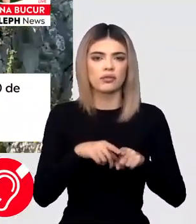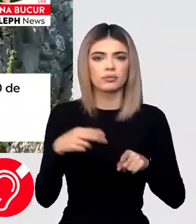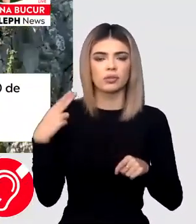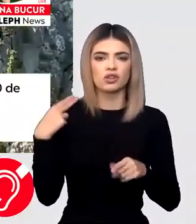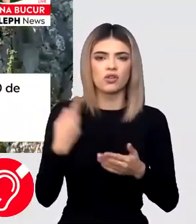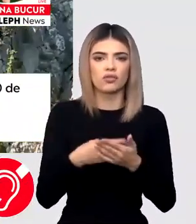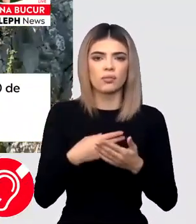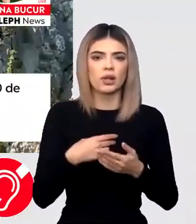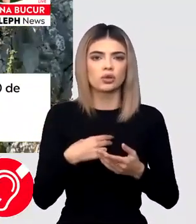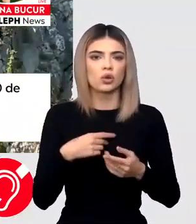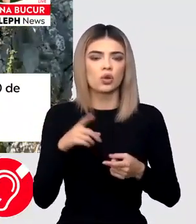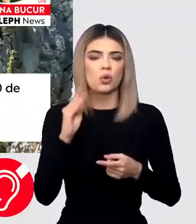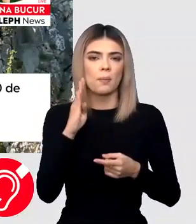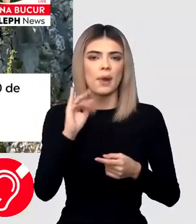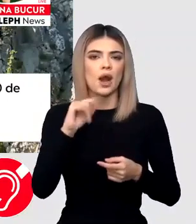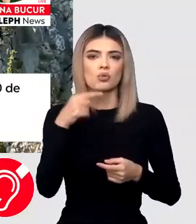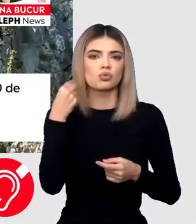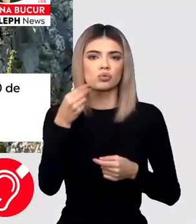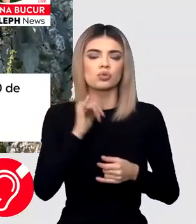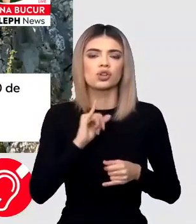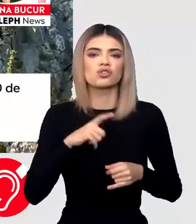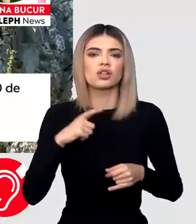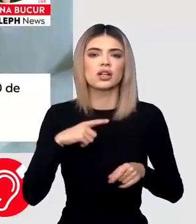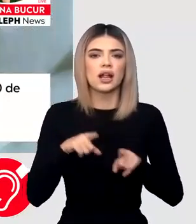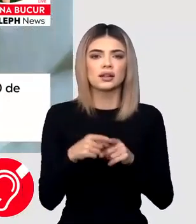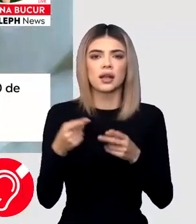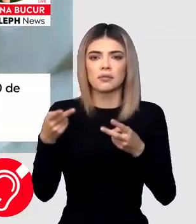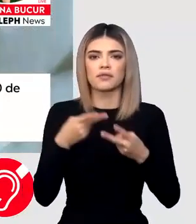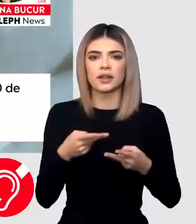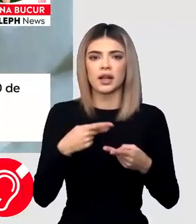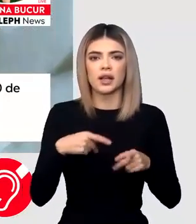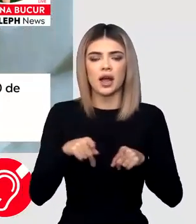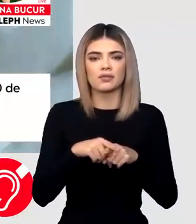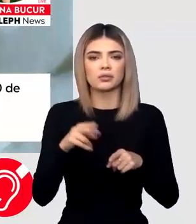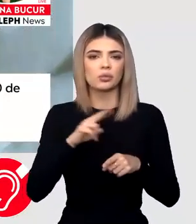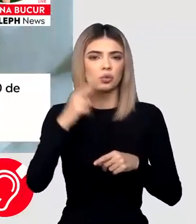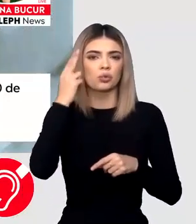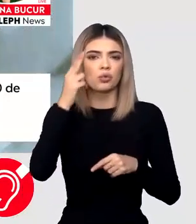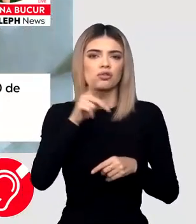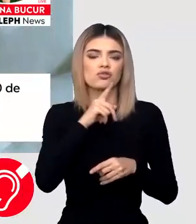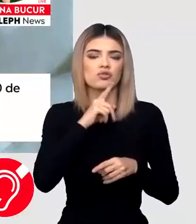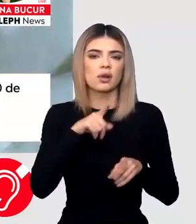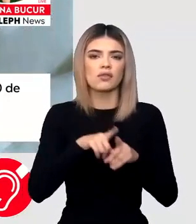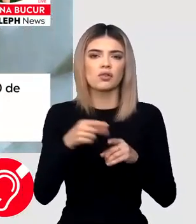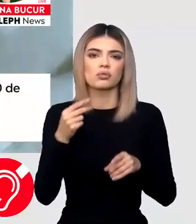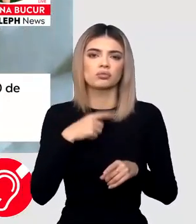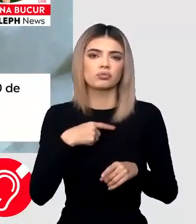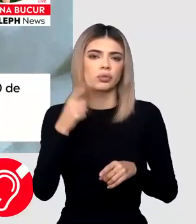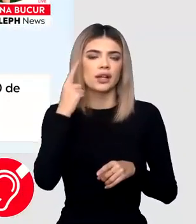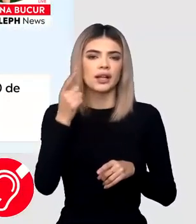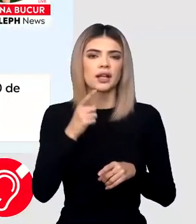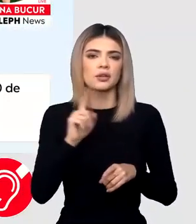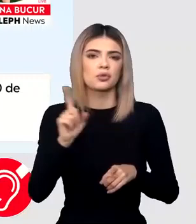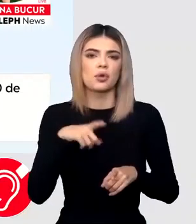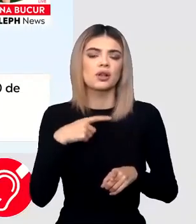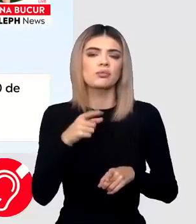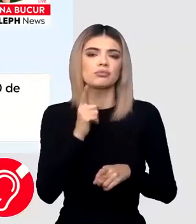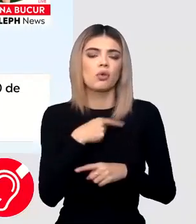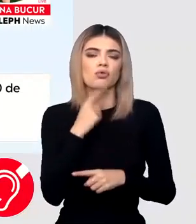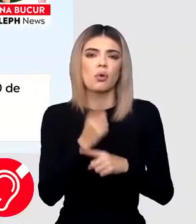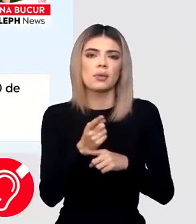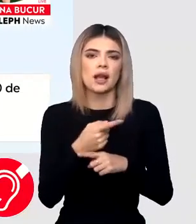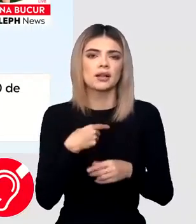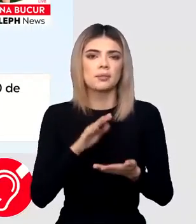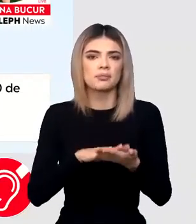nu confirmă vreun nume, el spune că nu cunoaște. Probabil, tot așa, au fost obligați cu